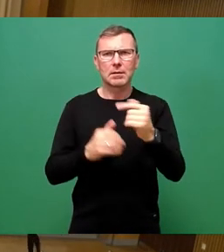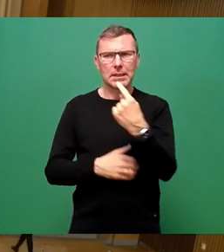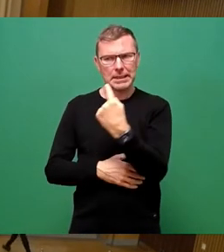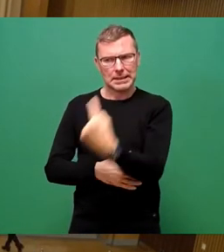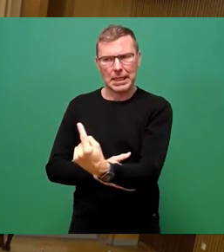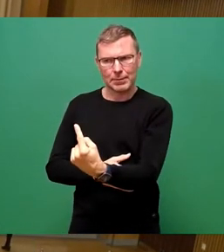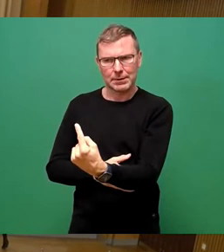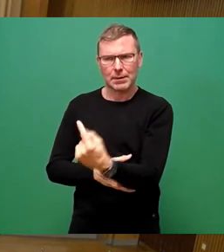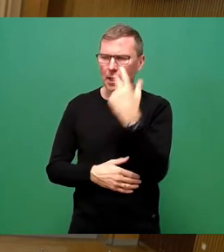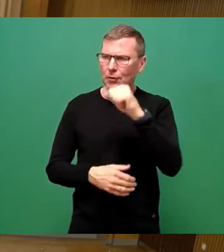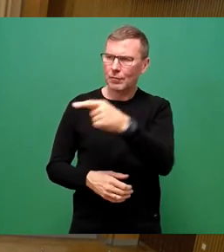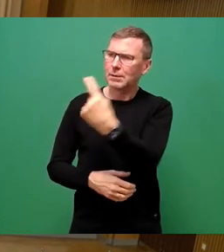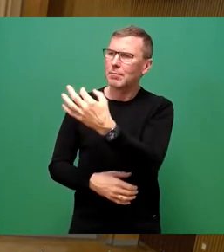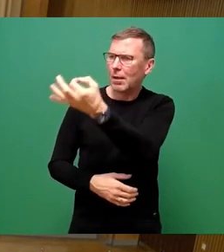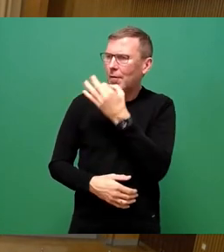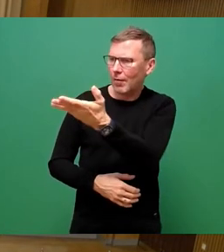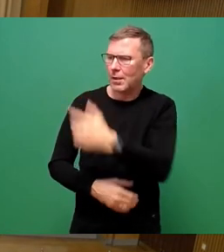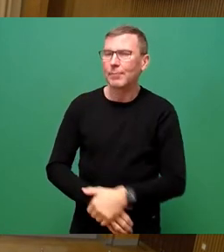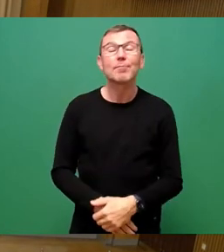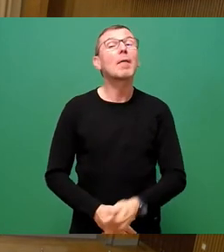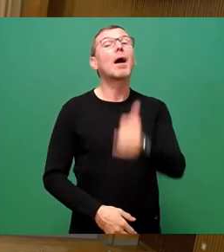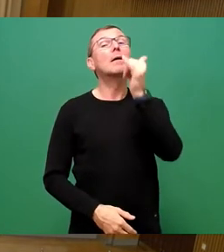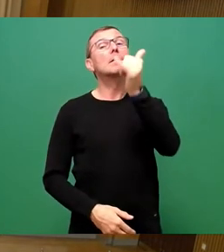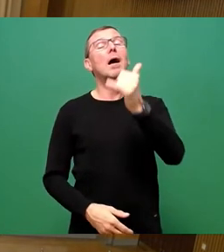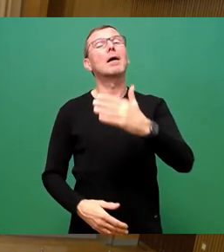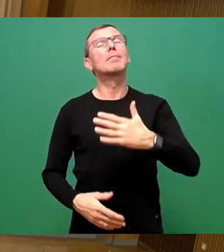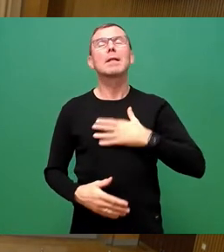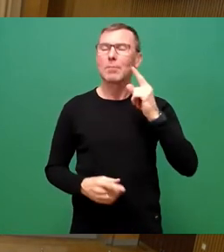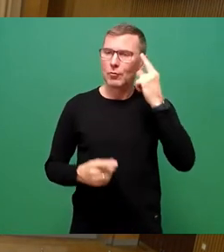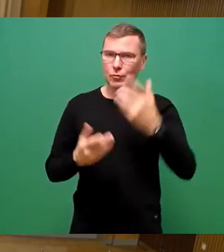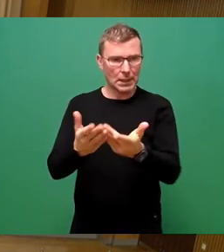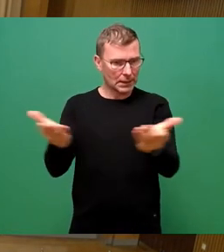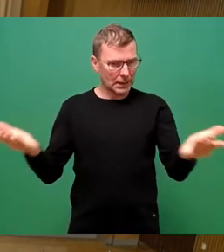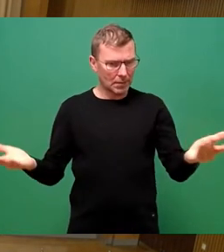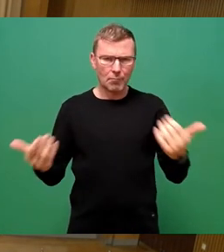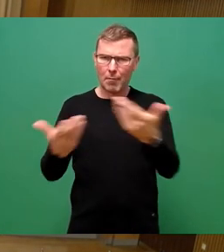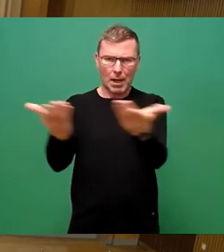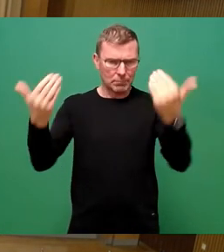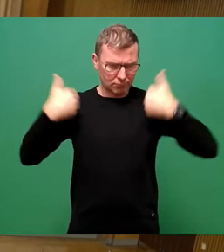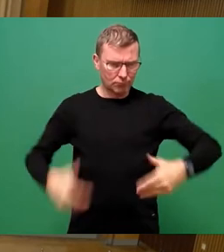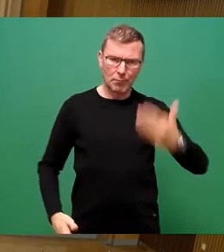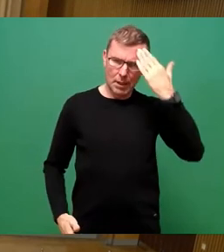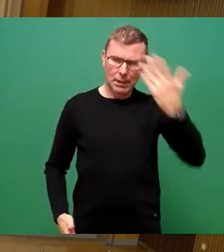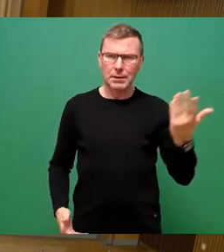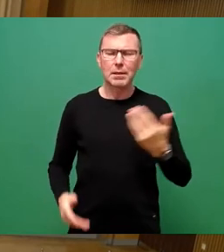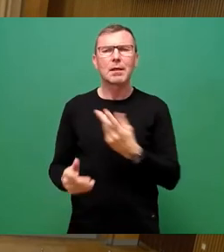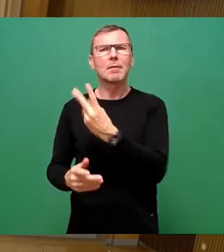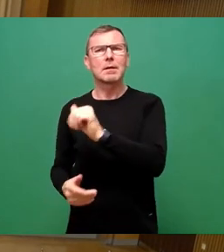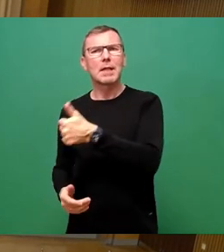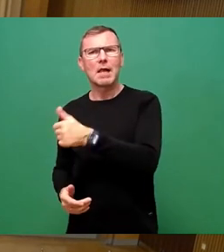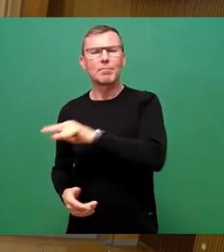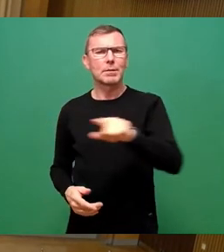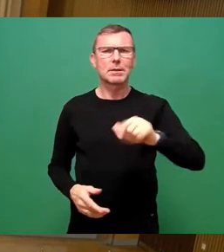Herr Schäfer, bitte schön. Ja, liebe Stadträte, einige von Ihnen kennen mich schon. Ich habe zwischen 2011 und 2016